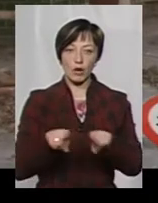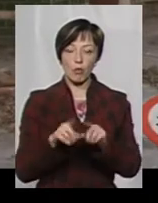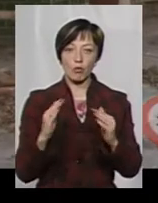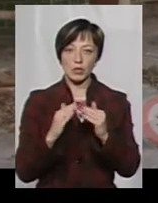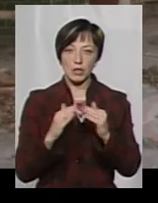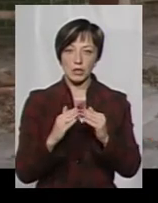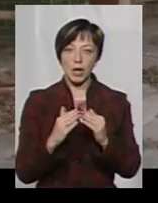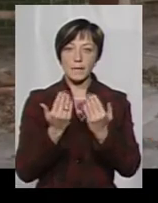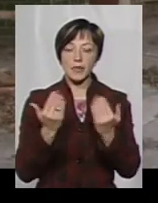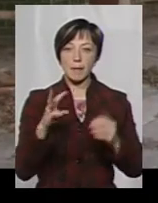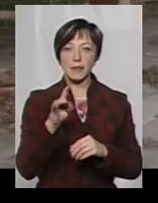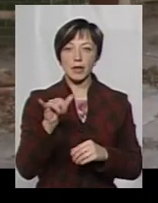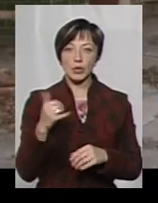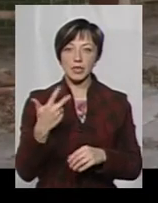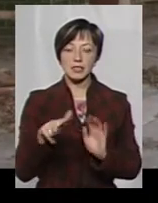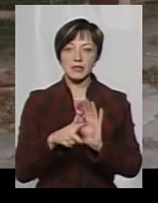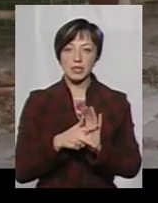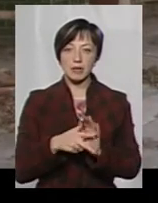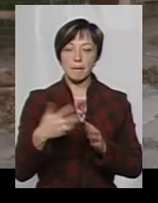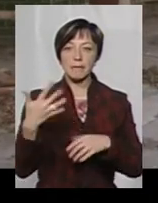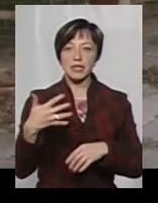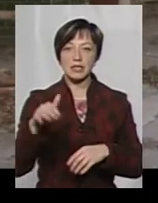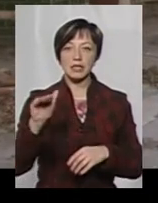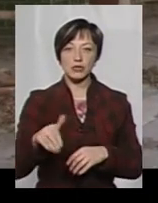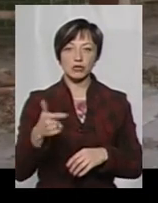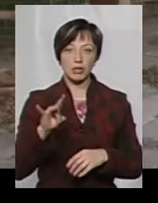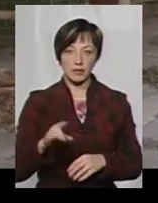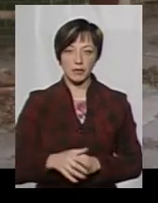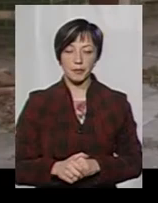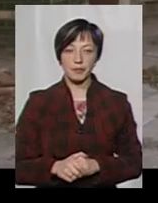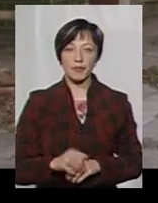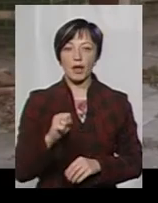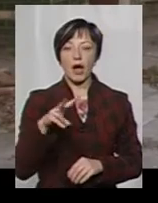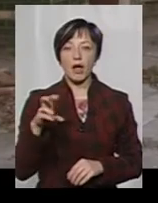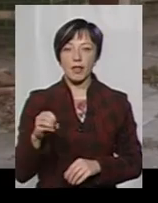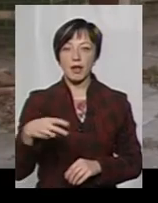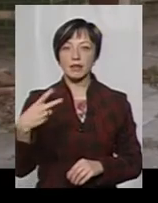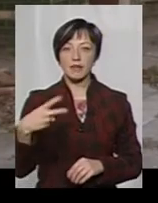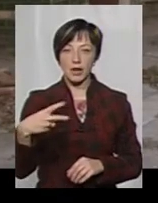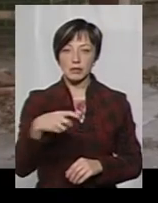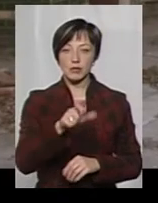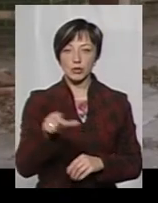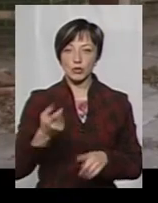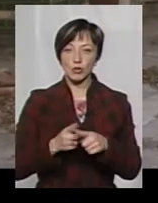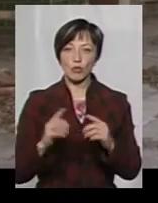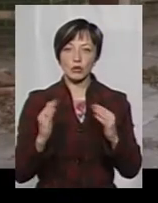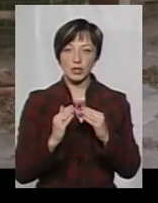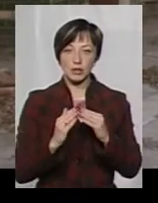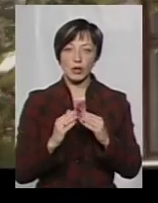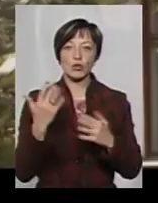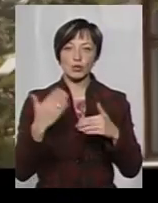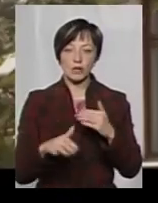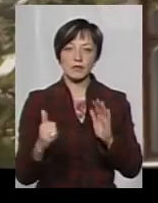такому будинку на проспекті Міру 38 – це майже 50 тисяч гривень. Але вже 20 мешканців цього будинку його